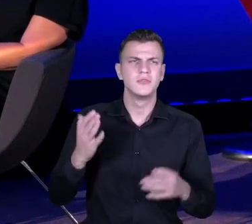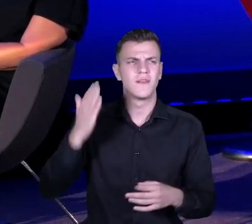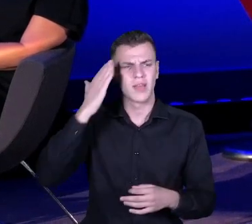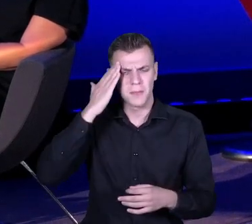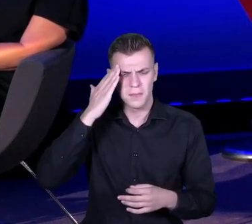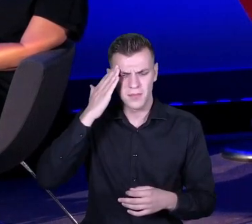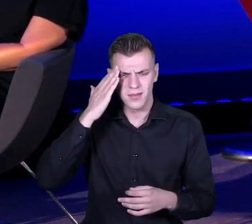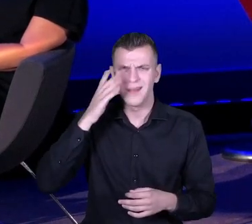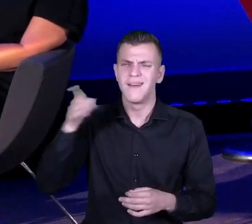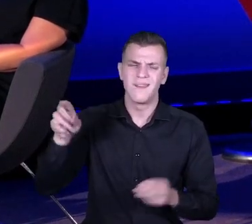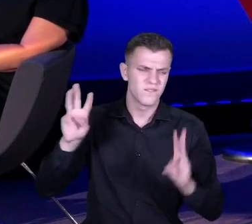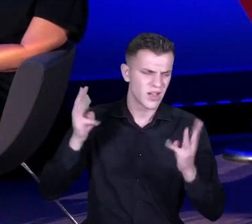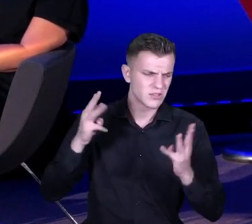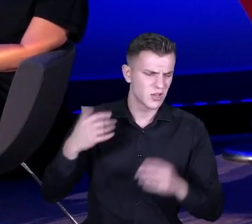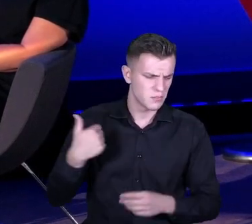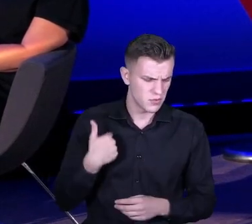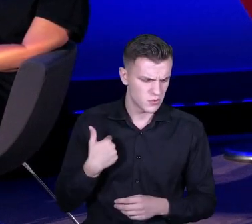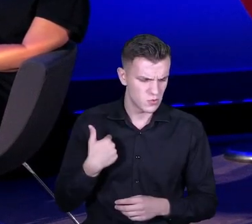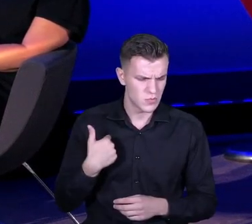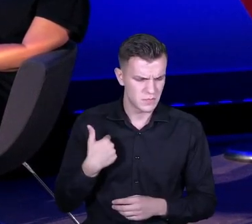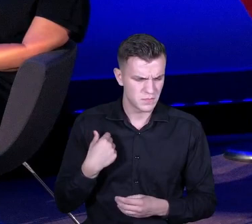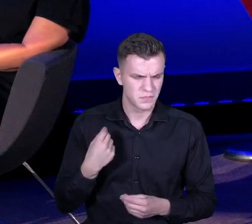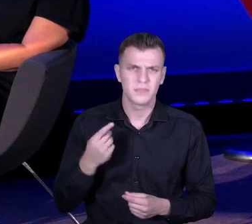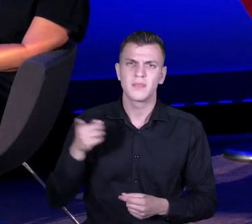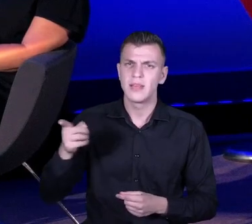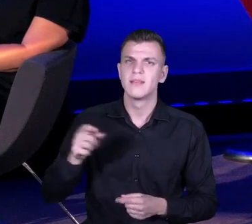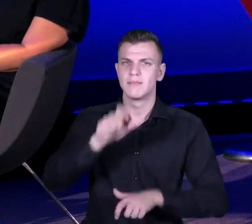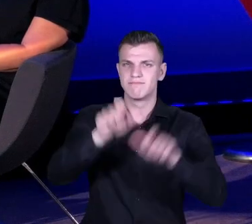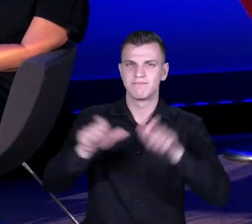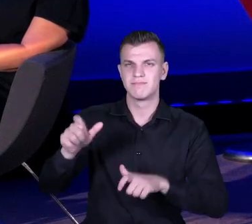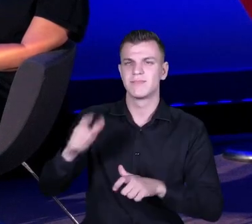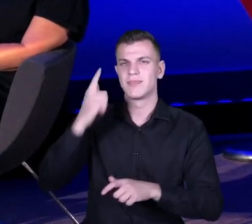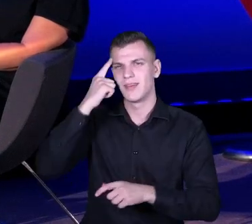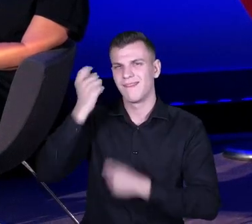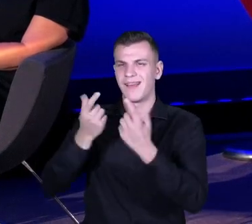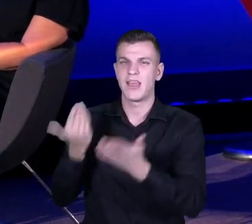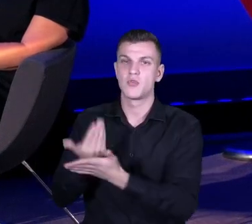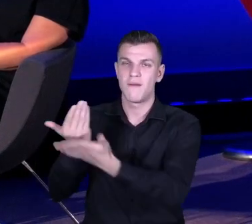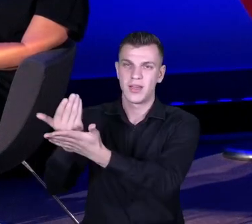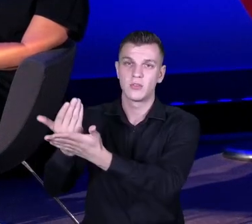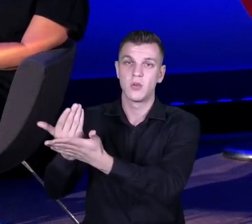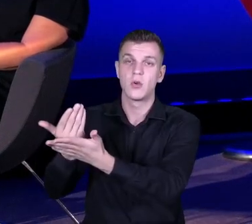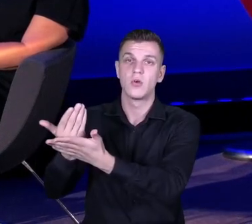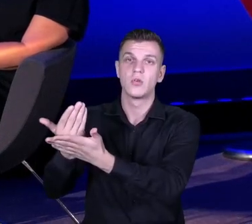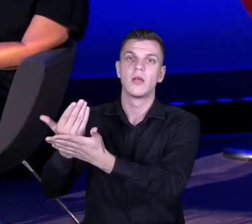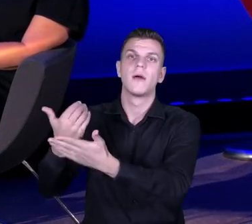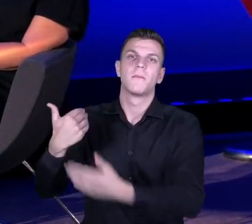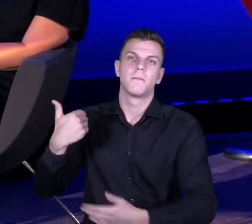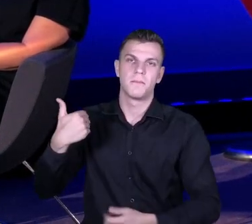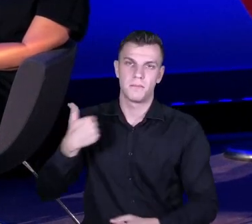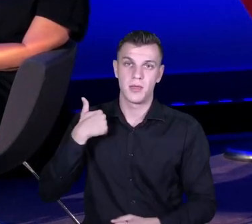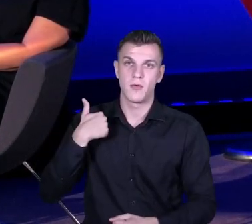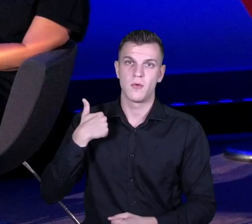które prowadzone są przez właśnie innowatorów. Te dwójki, które powstały na potrzeby programu,